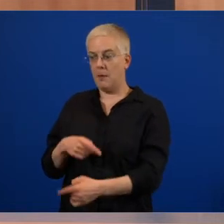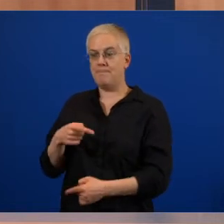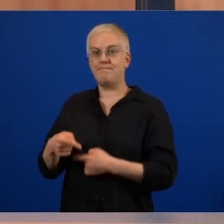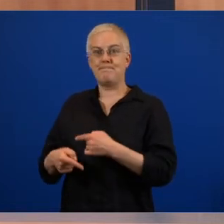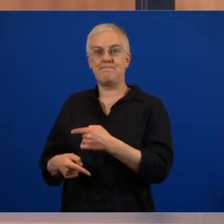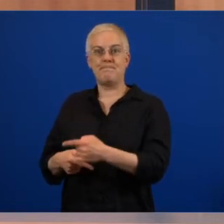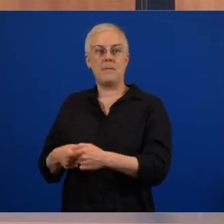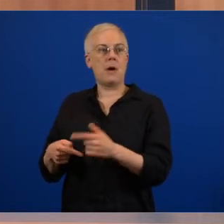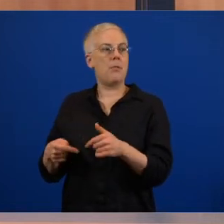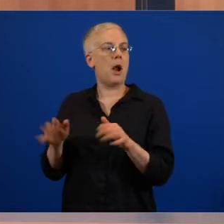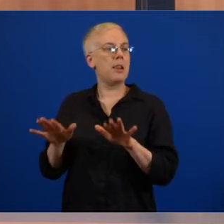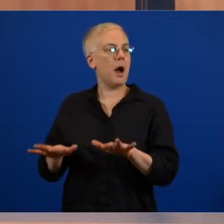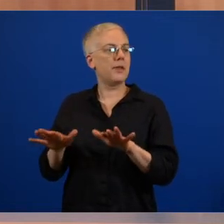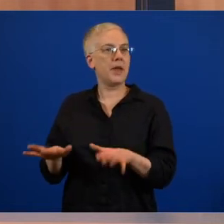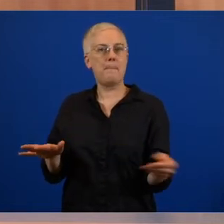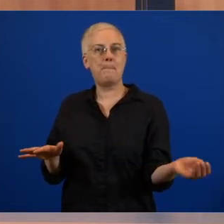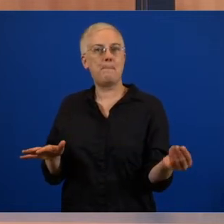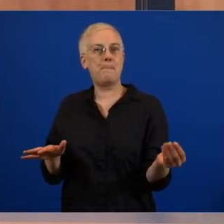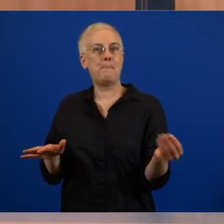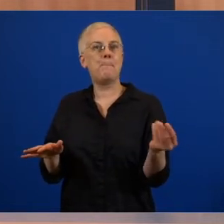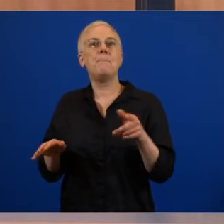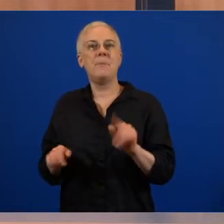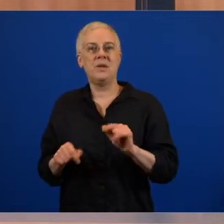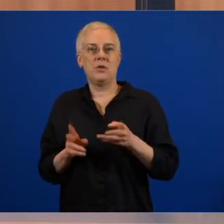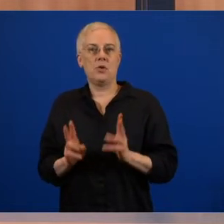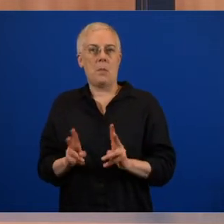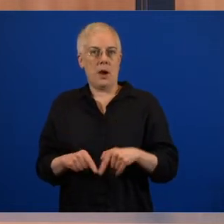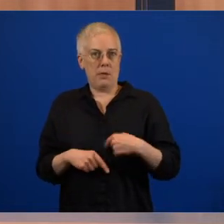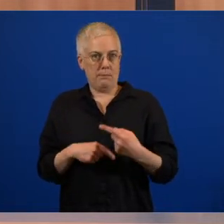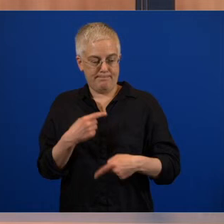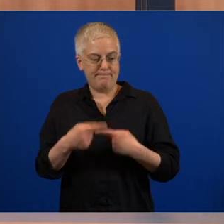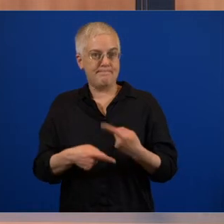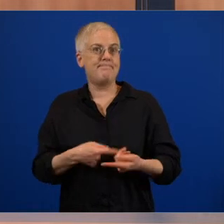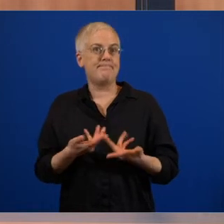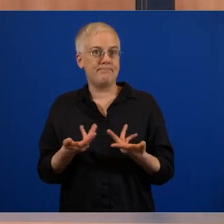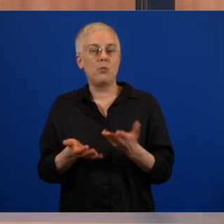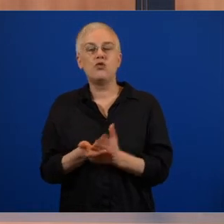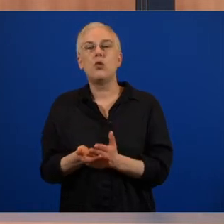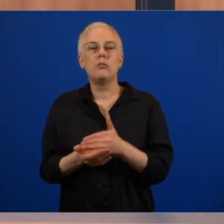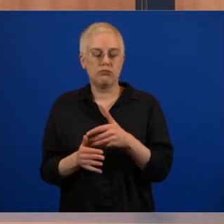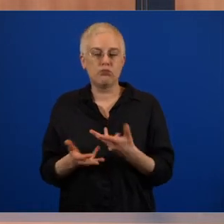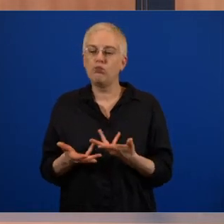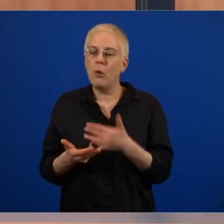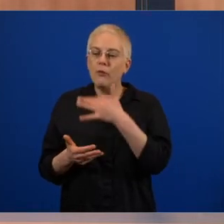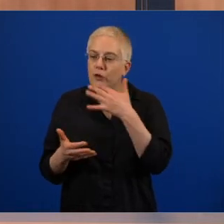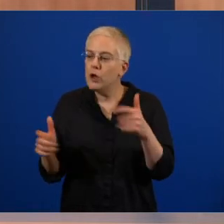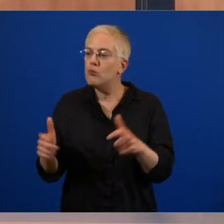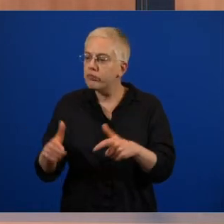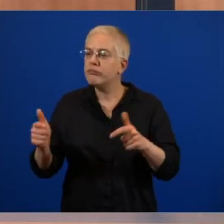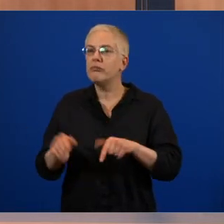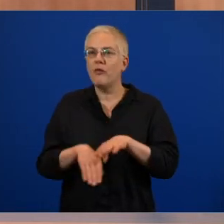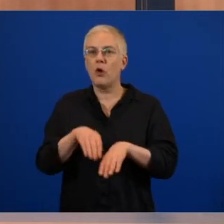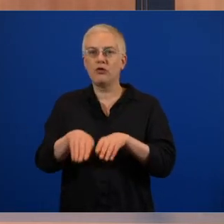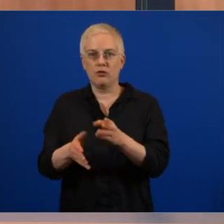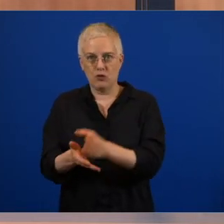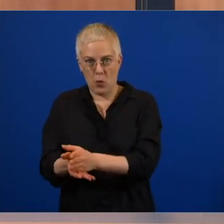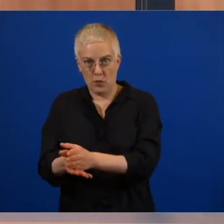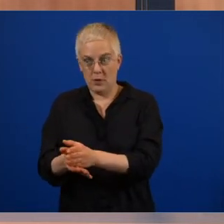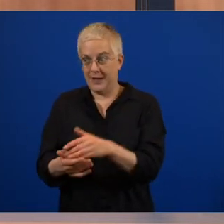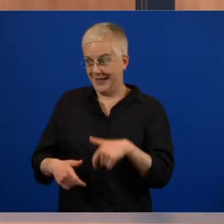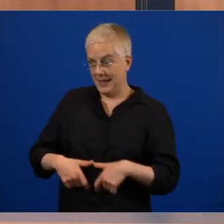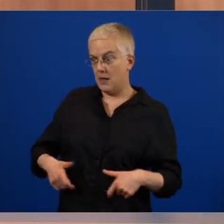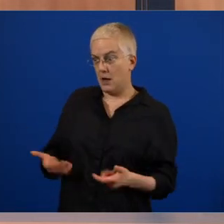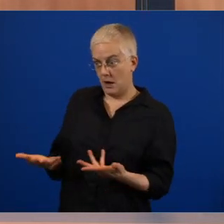Regelbetreuung weiter ausbauen. Da ist ja schon viel vorangekommen. Der Unterschied ist ein bisschen zum Schulbetrieb. Da sind ja derzeit